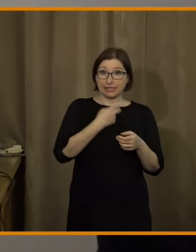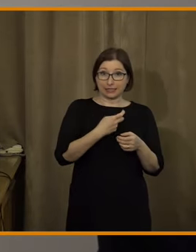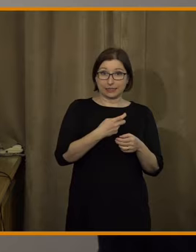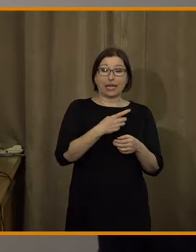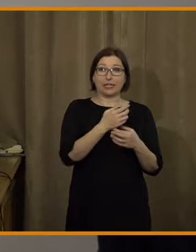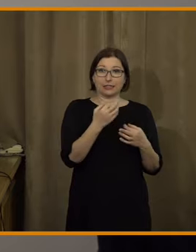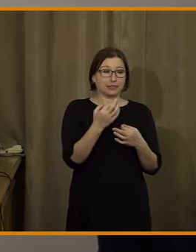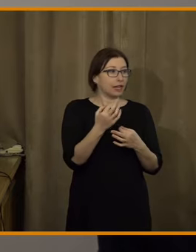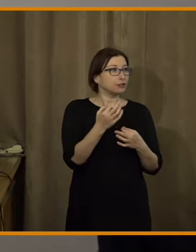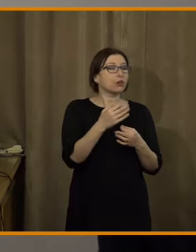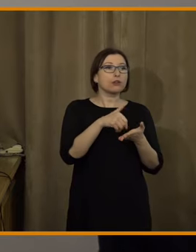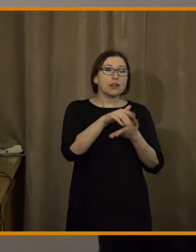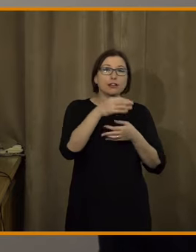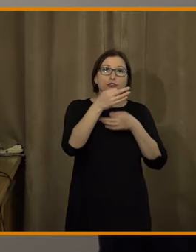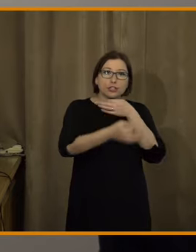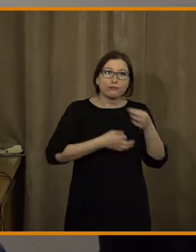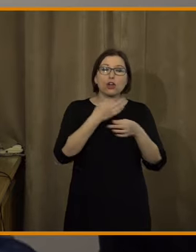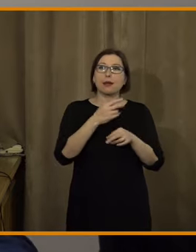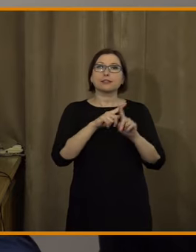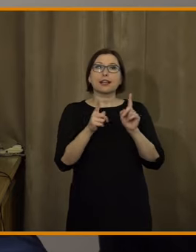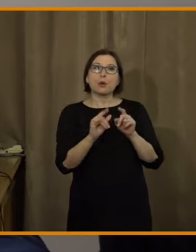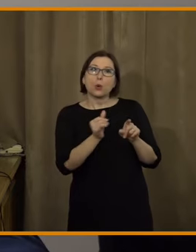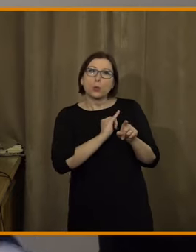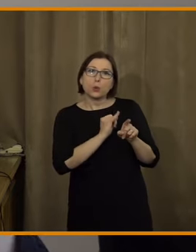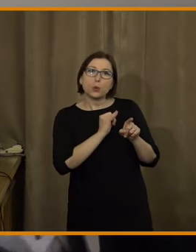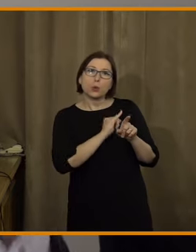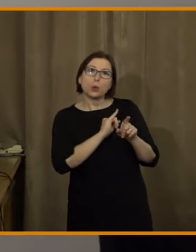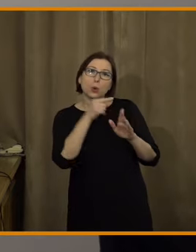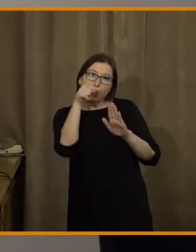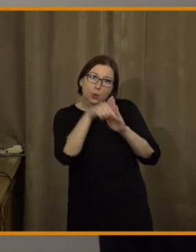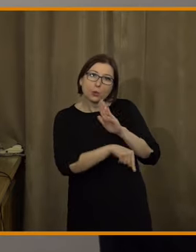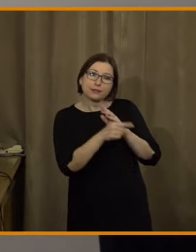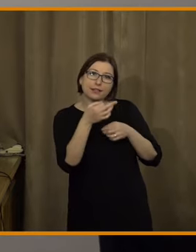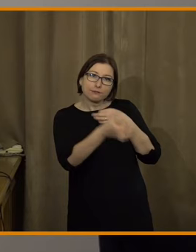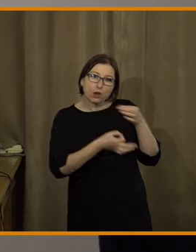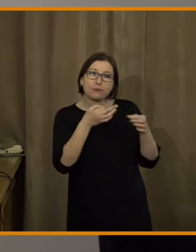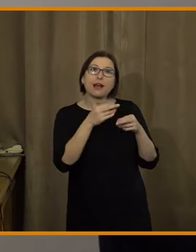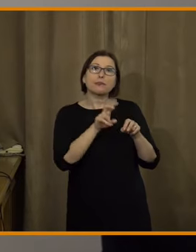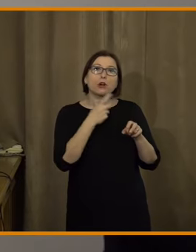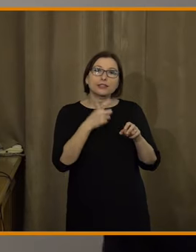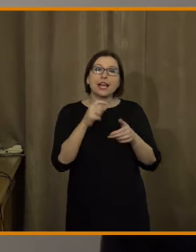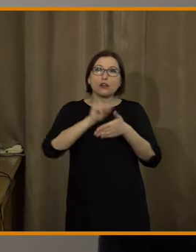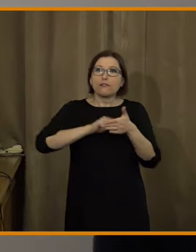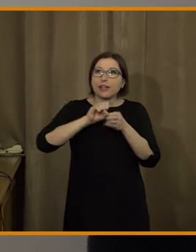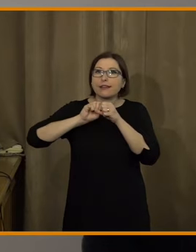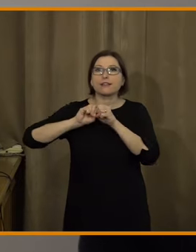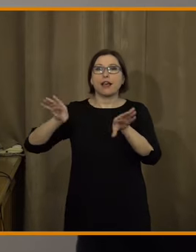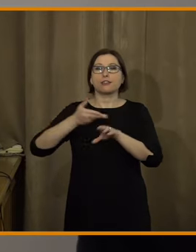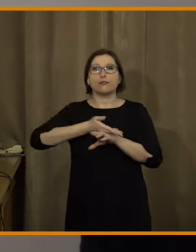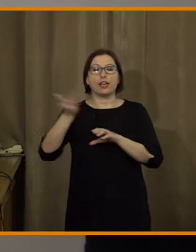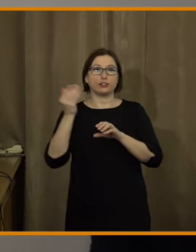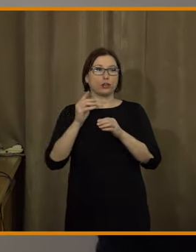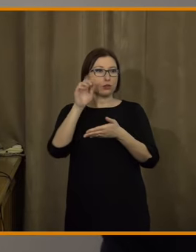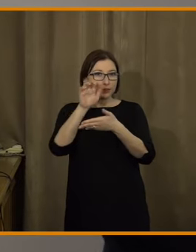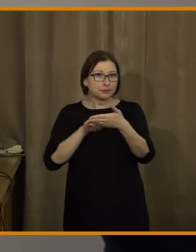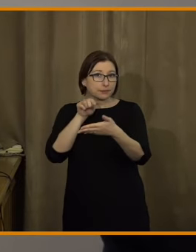nějaké další interpretační citace do textů, nebo pokud budete chtít